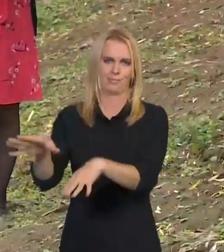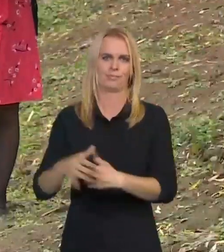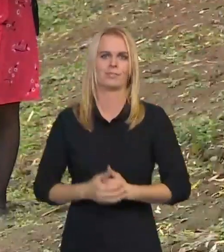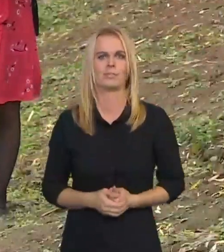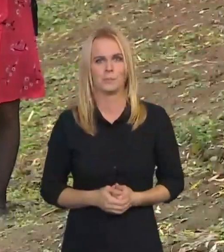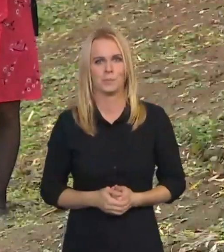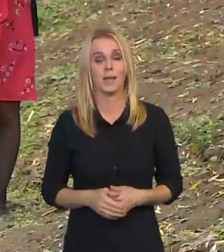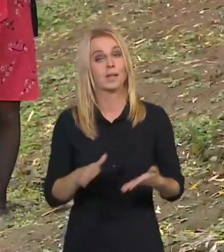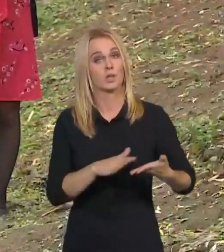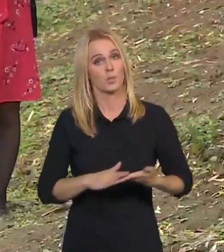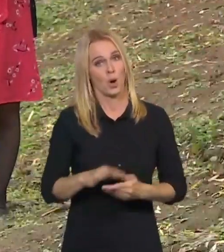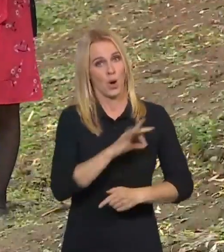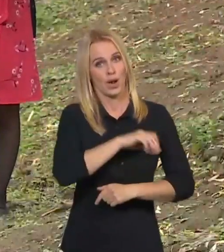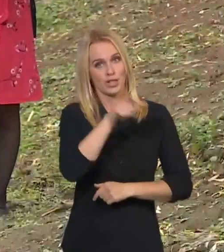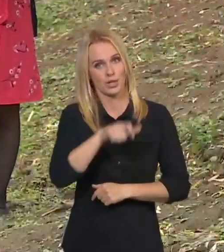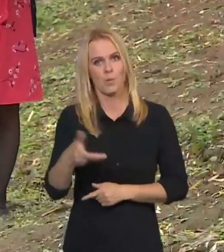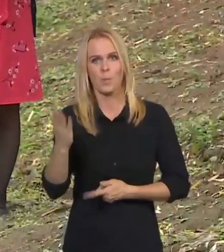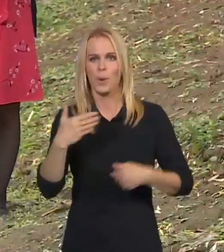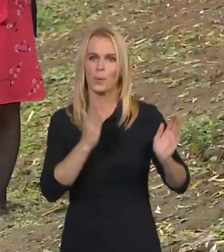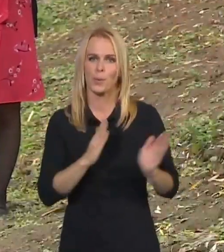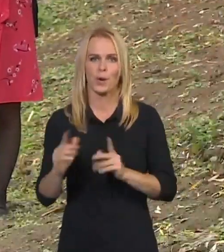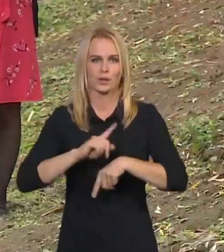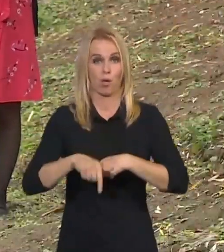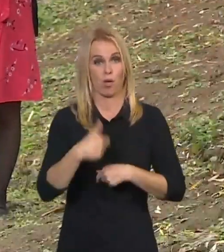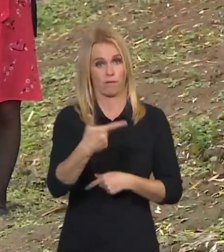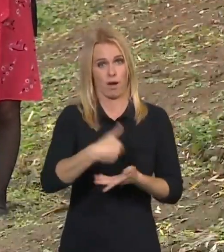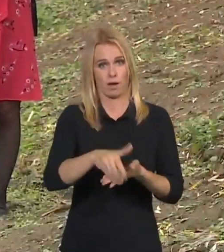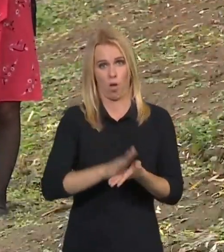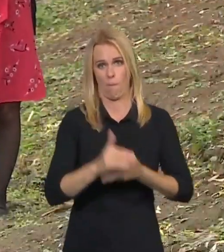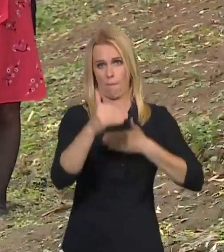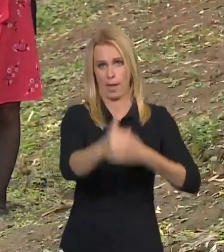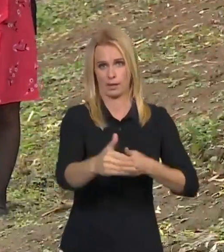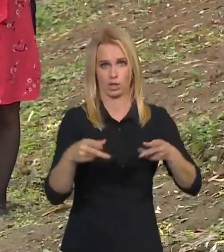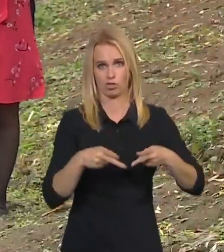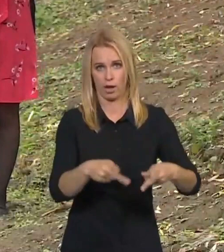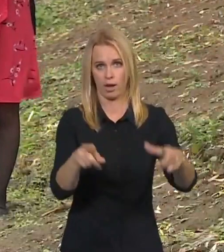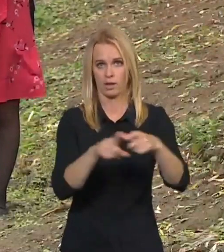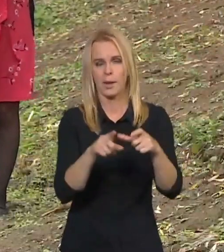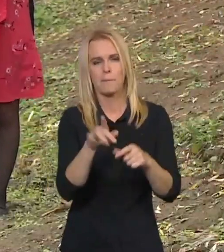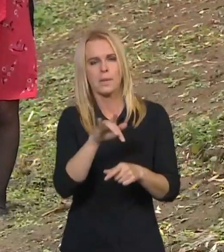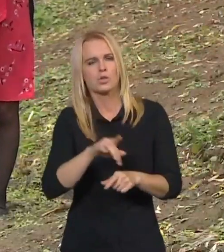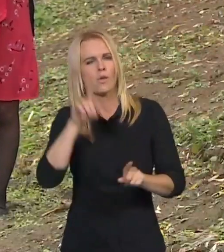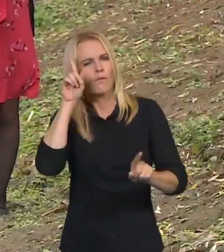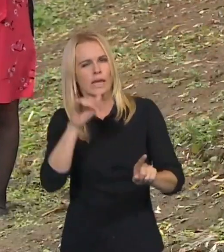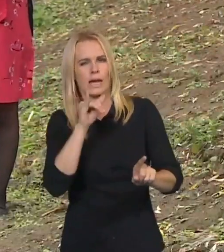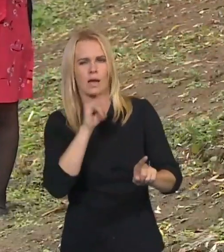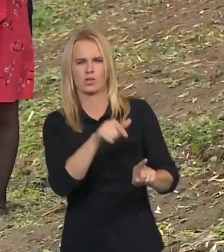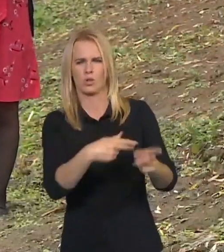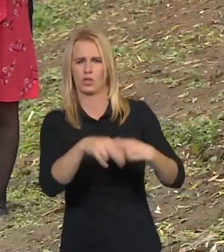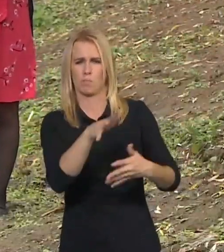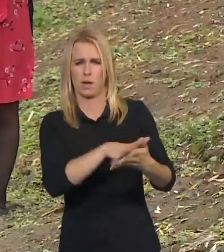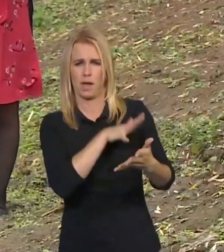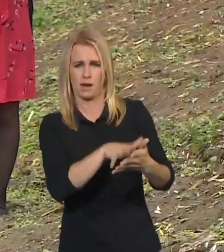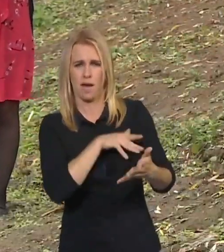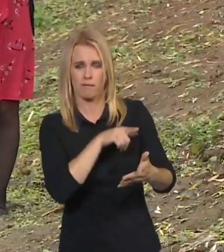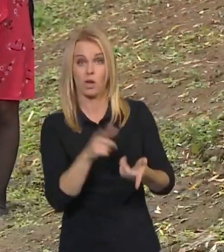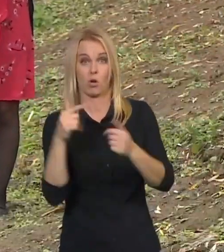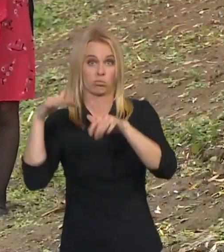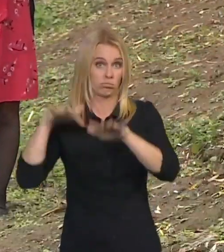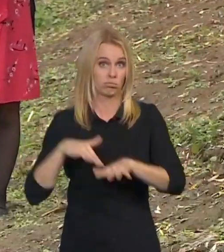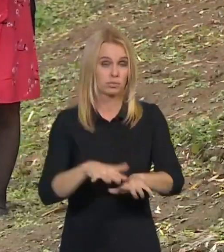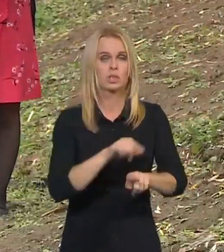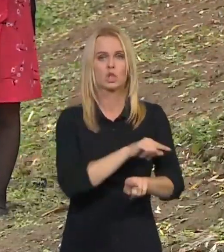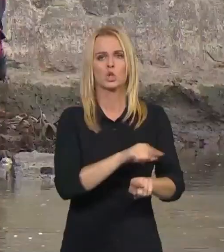Společně dobrovolníci uklidili asi dva kilometry řeky Die. Vybrali si tu nejvíc znečištěnou část ve městě, od splavu až po